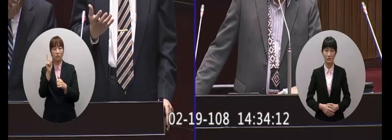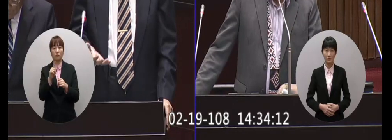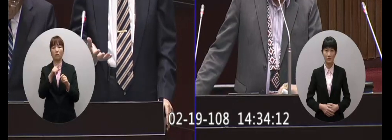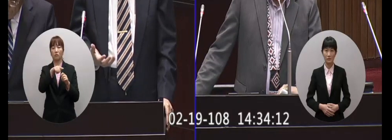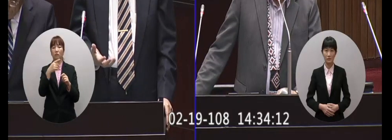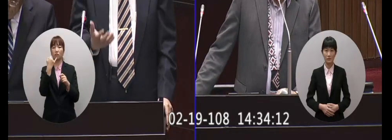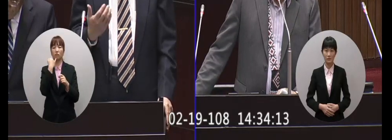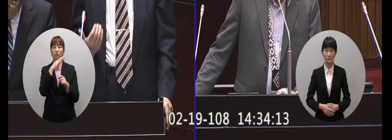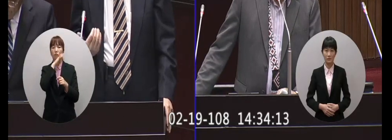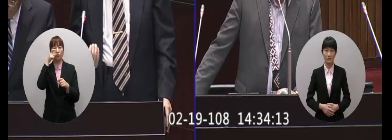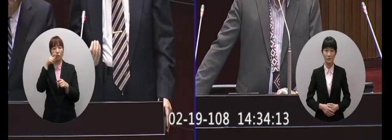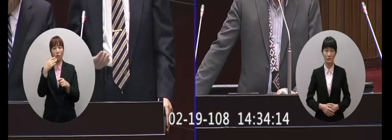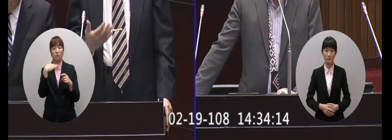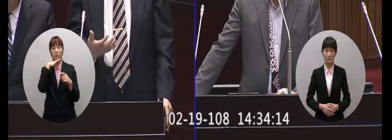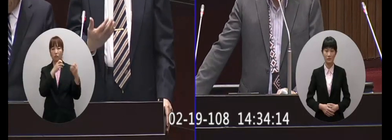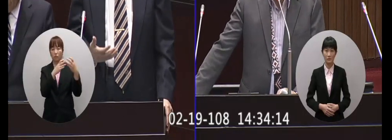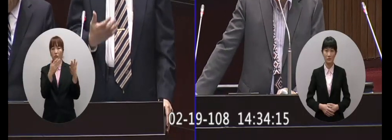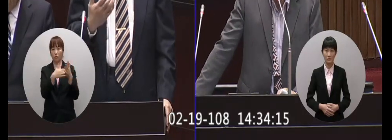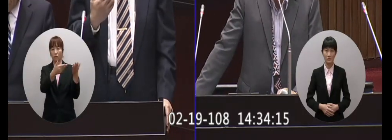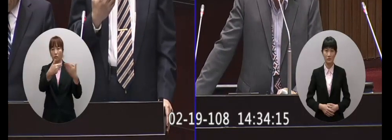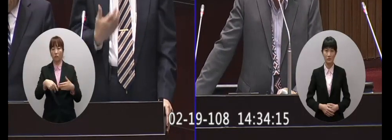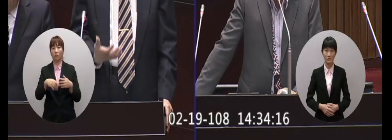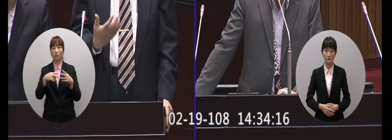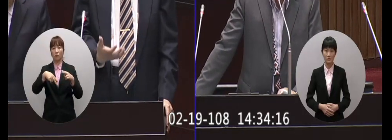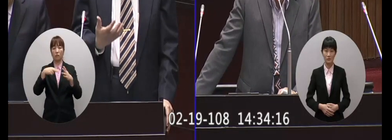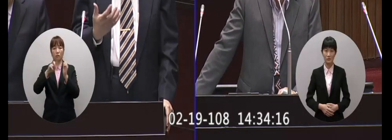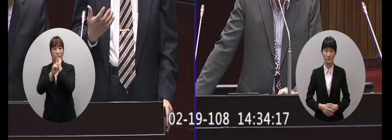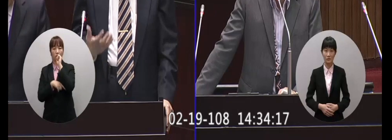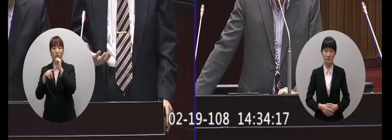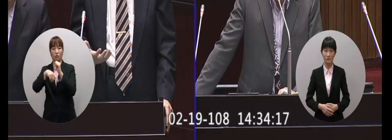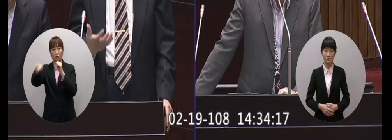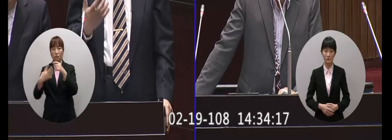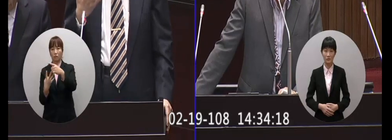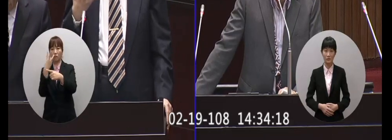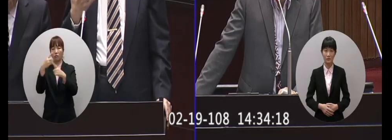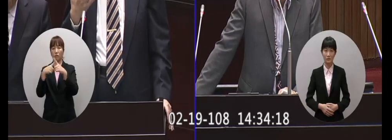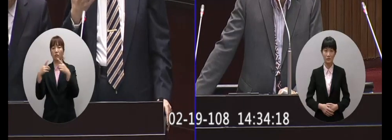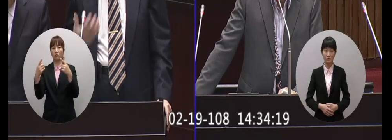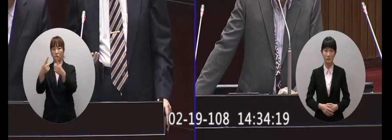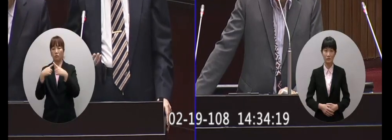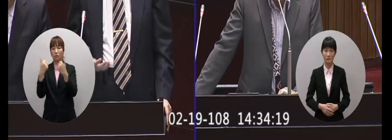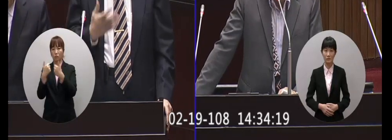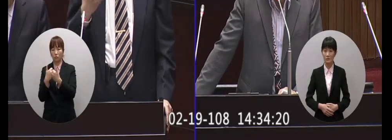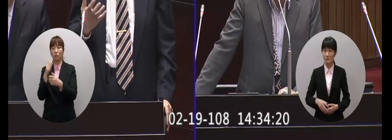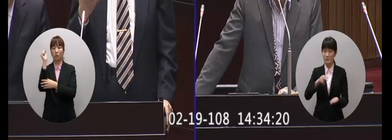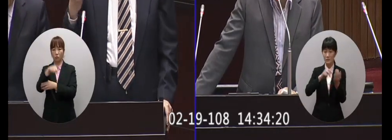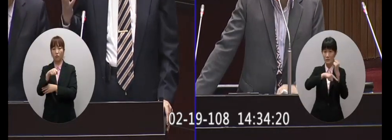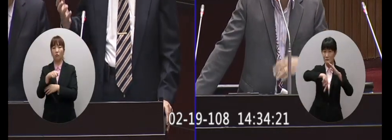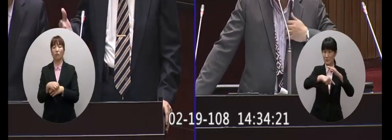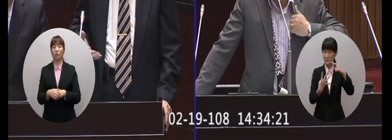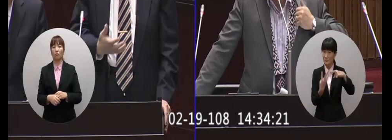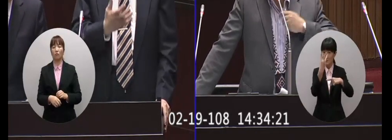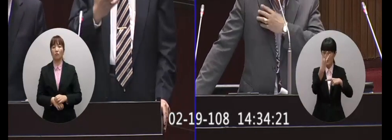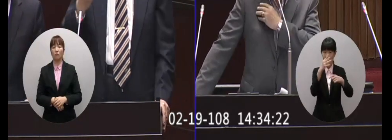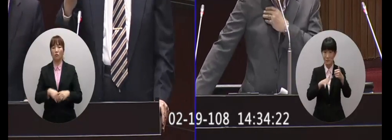一個政策的參考談判回來以後要經過立法院四分之三委員出席四分之三委員同意立法院要四分